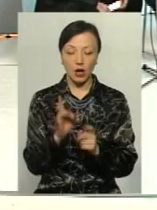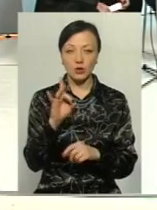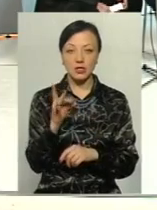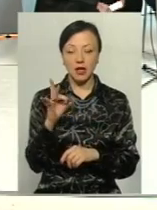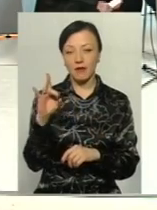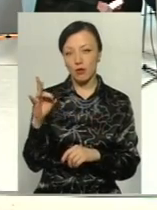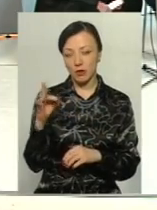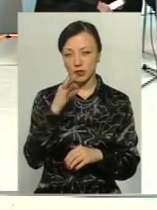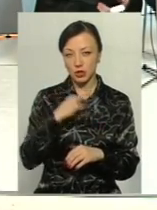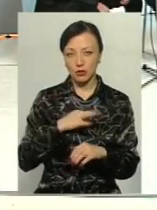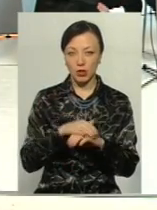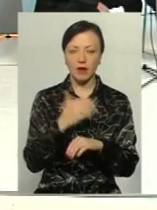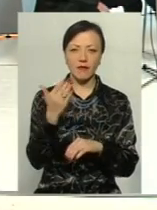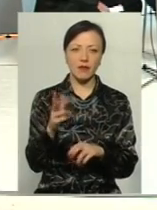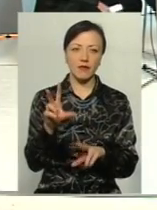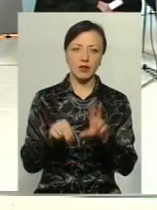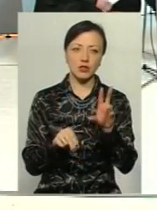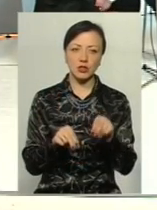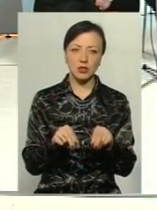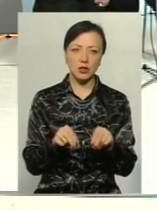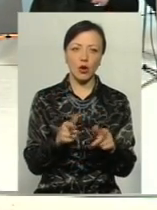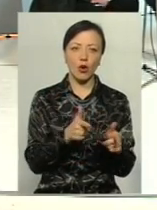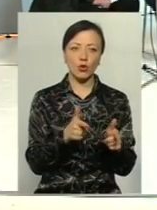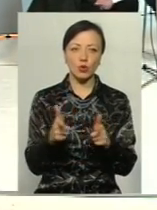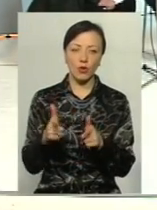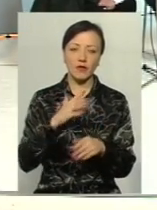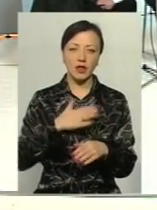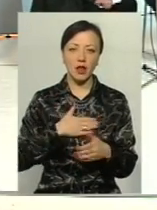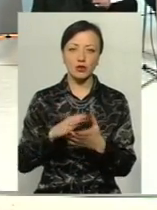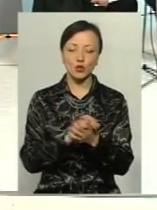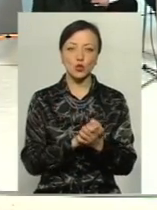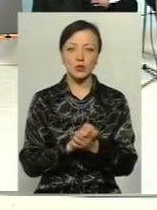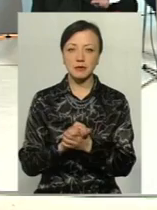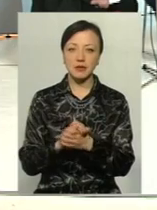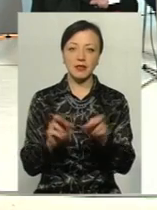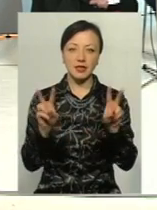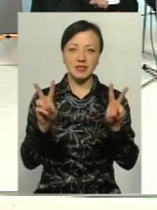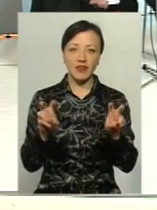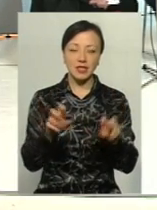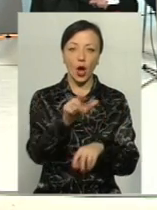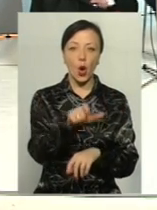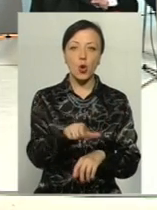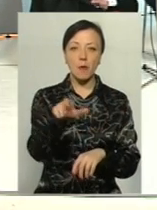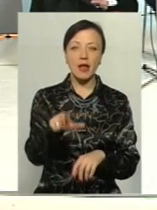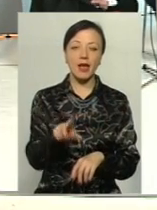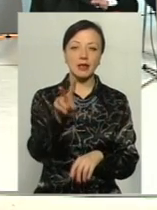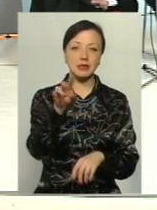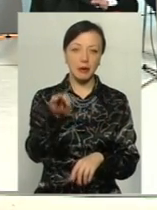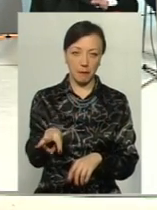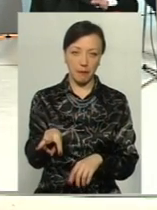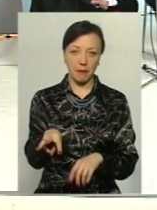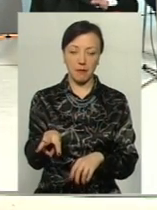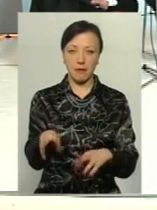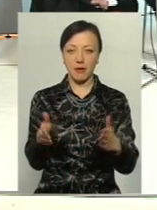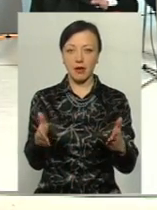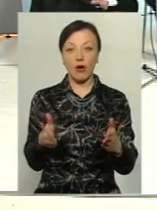Романовичу, скажіть, будь ласка, як Ви вважаєте, чи готове наше суспільство називатися громадянським? Чи справді воно готове до